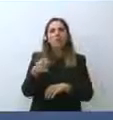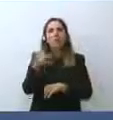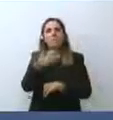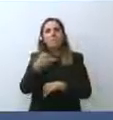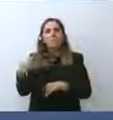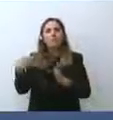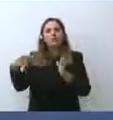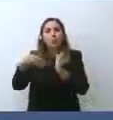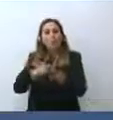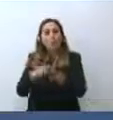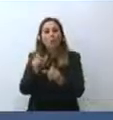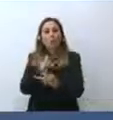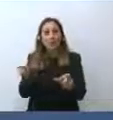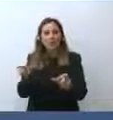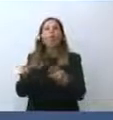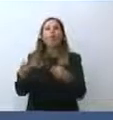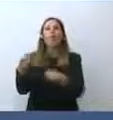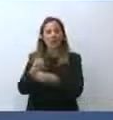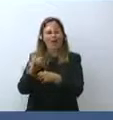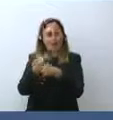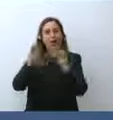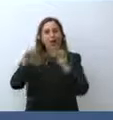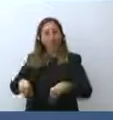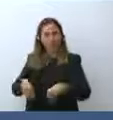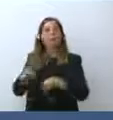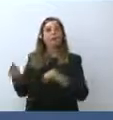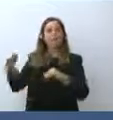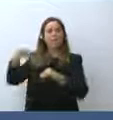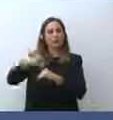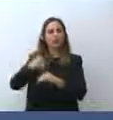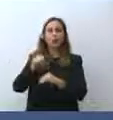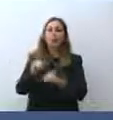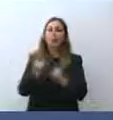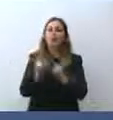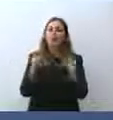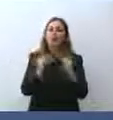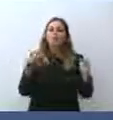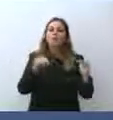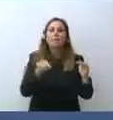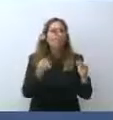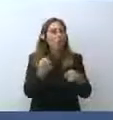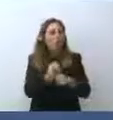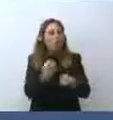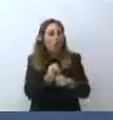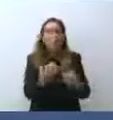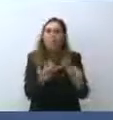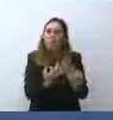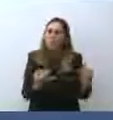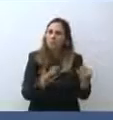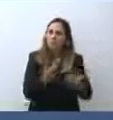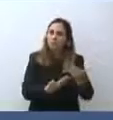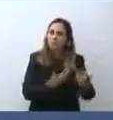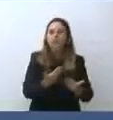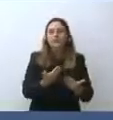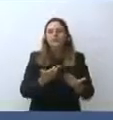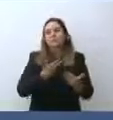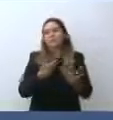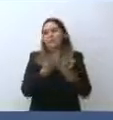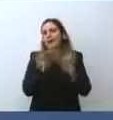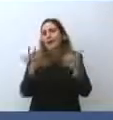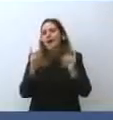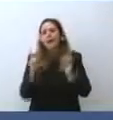in più, l'occupazione in generale non mostra segni di cedimento. Anche lì naturalmente vi sono situazioni